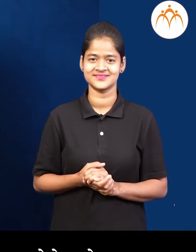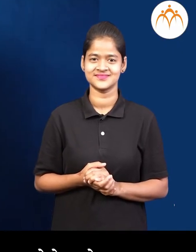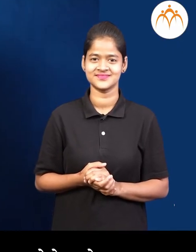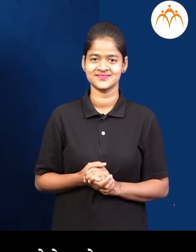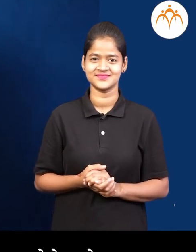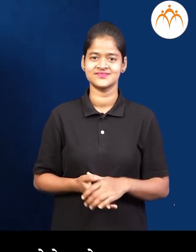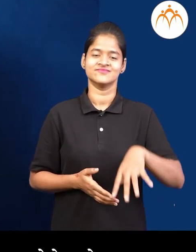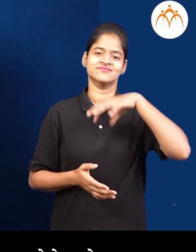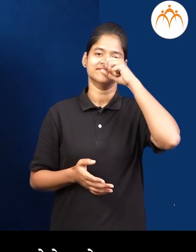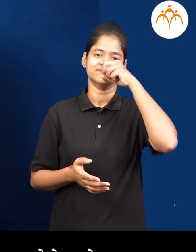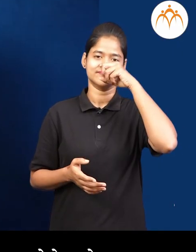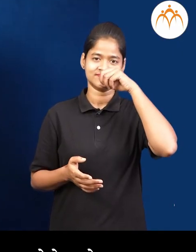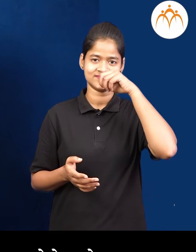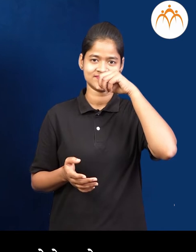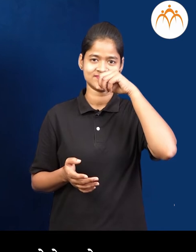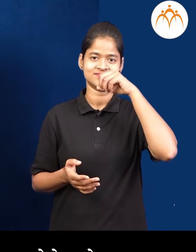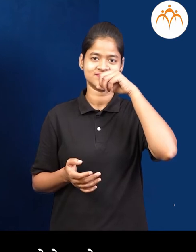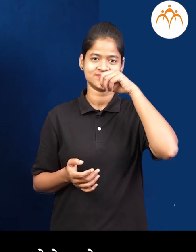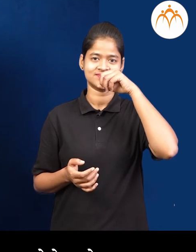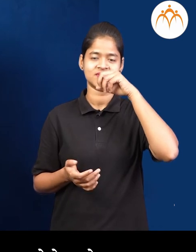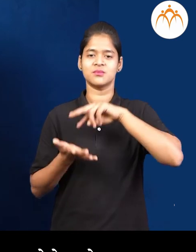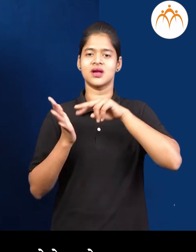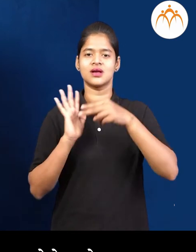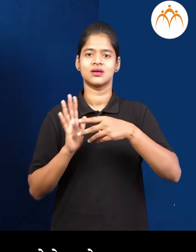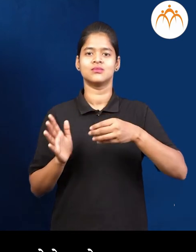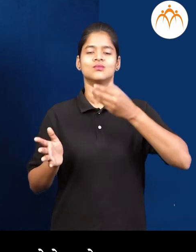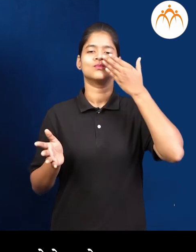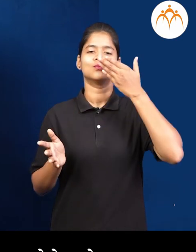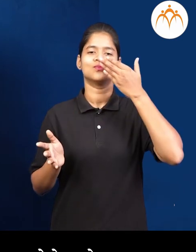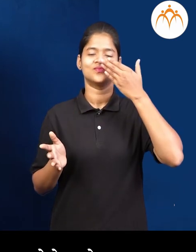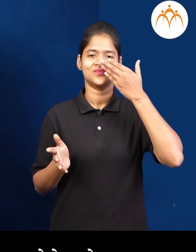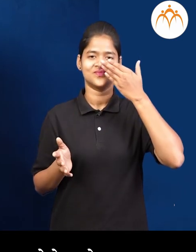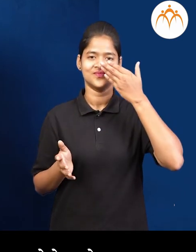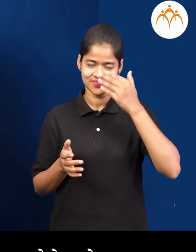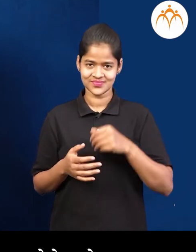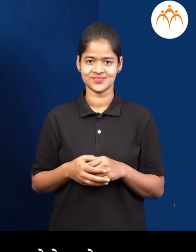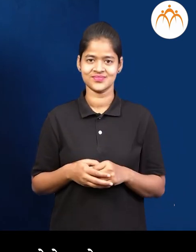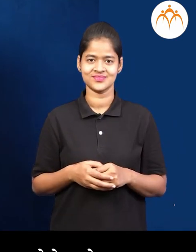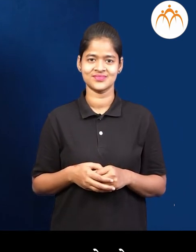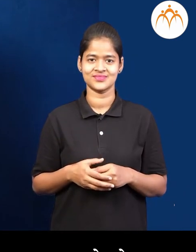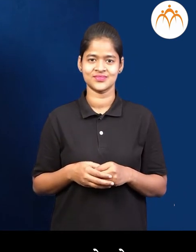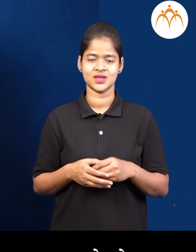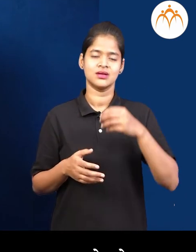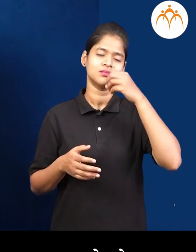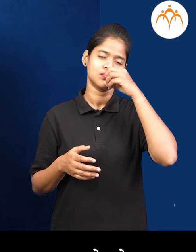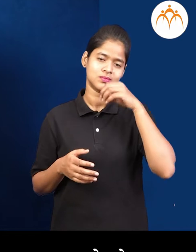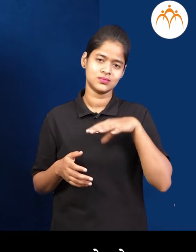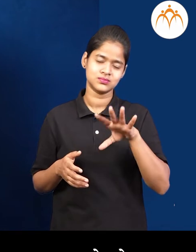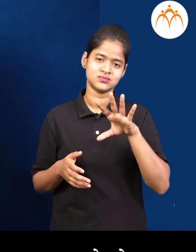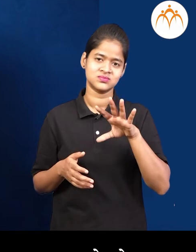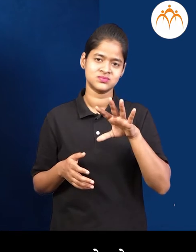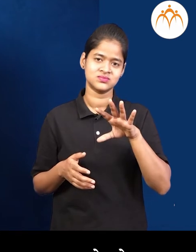नाकातुन हवा आत गेतो त्याला श्वास घेने अस मन्टाथ आपन हवा